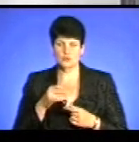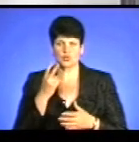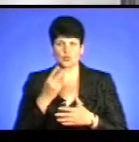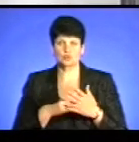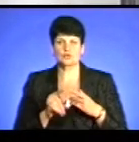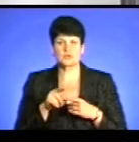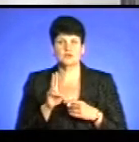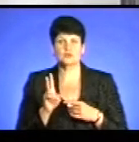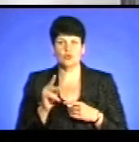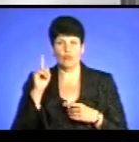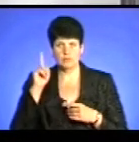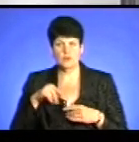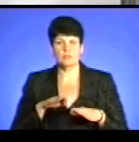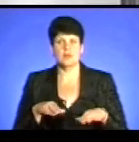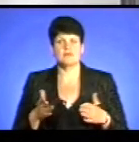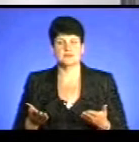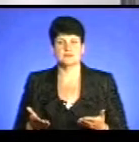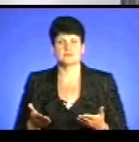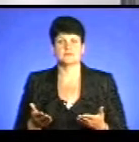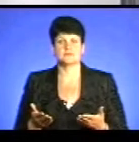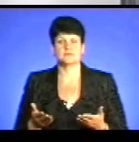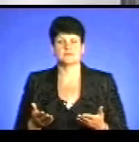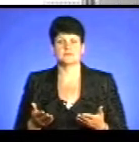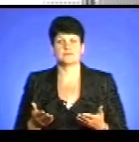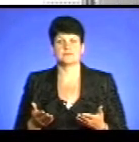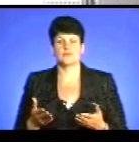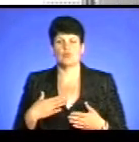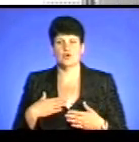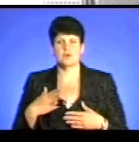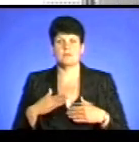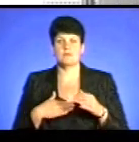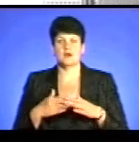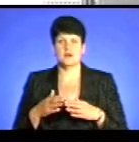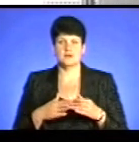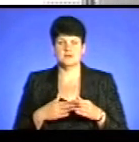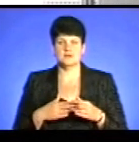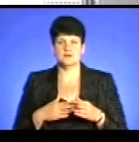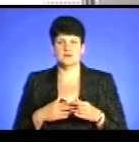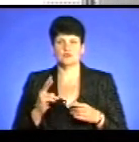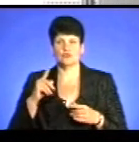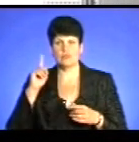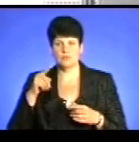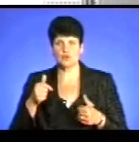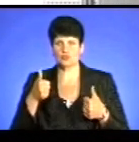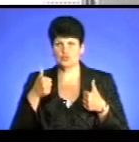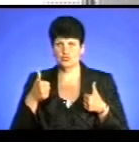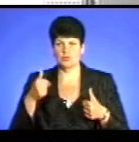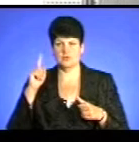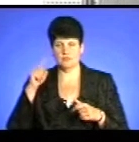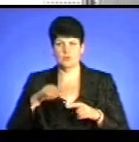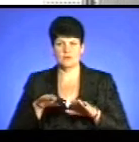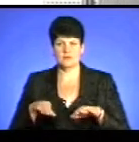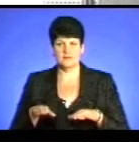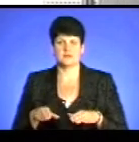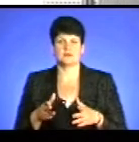тонуть ті люди, які вміють плавати? На моїй практиці такі, що вміють добре плавати, немає таких випадок. Є, які